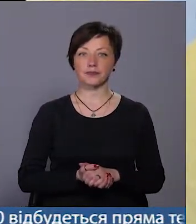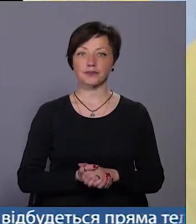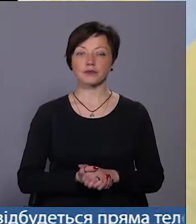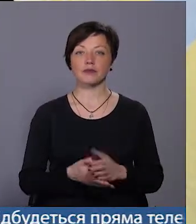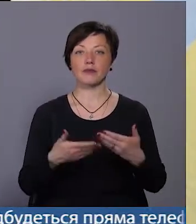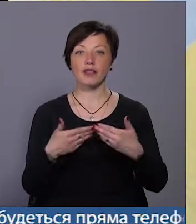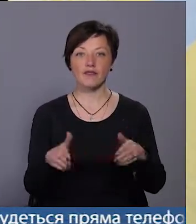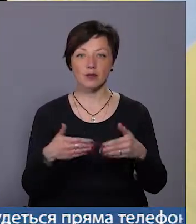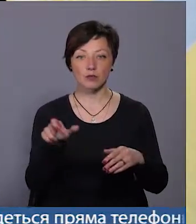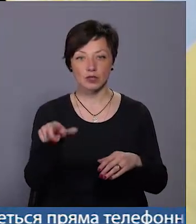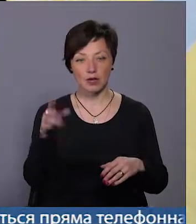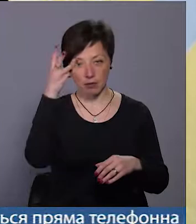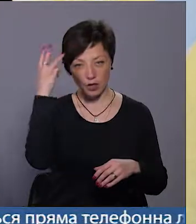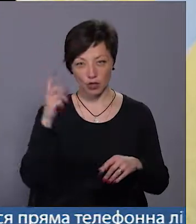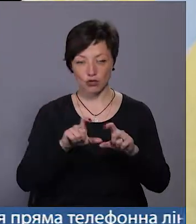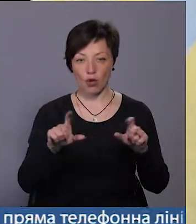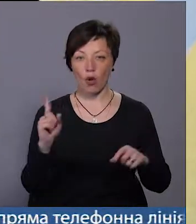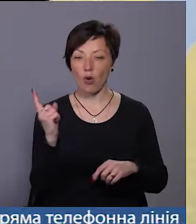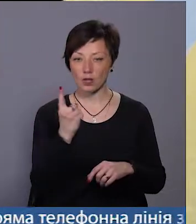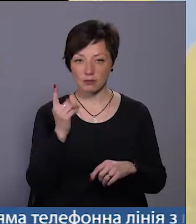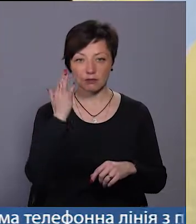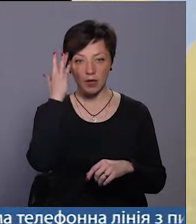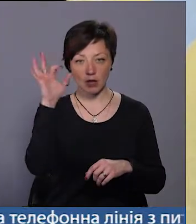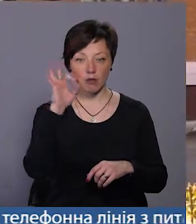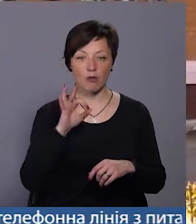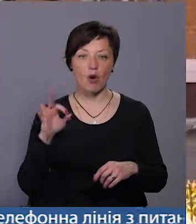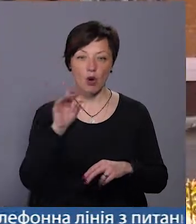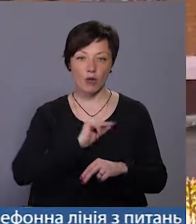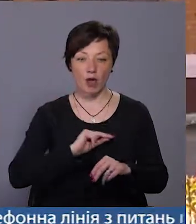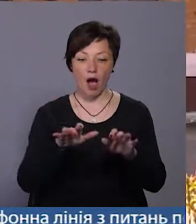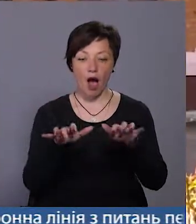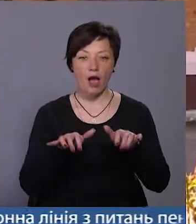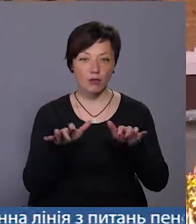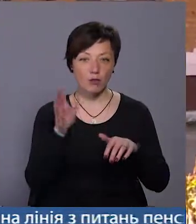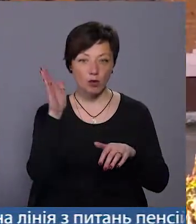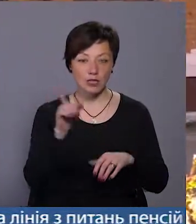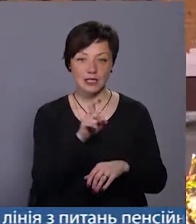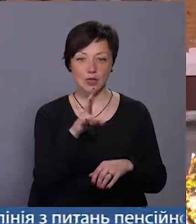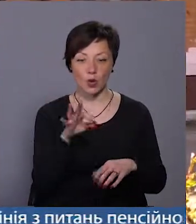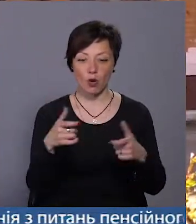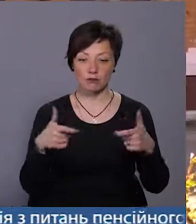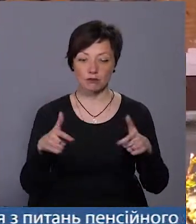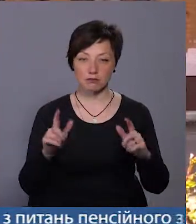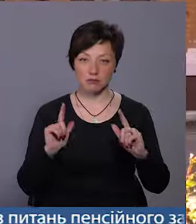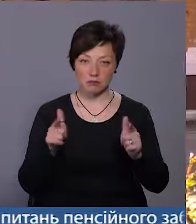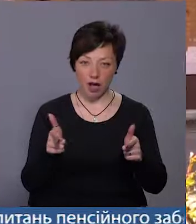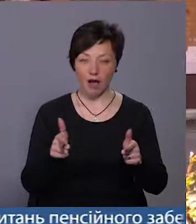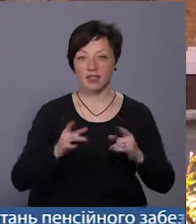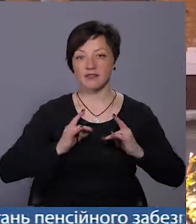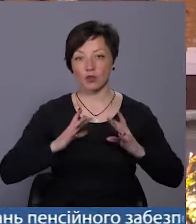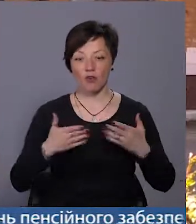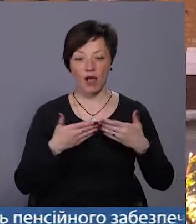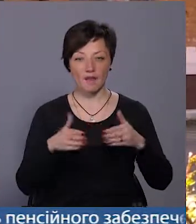Випускник Хмельницької школи номер один Остап мріє про кар'єру айтішника. Попереду – ЗНО і вступні іспити. А от святкуванням